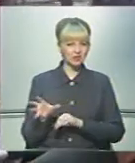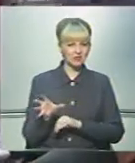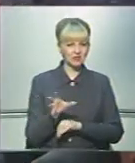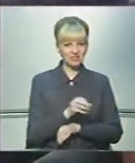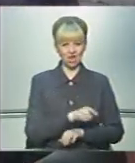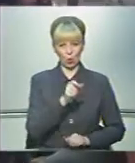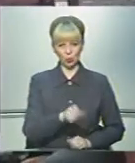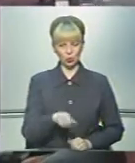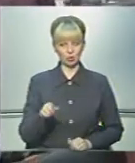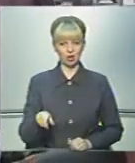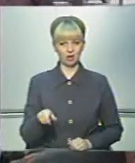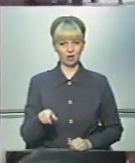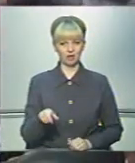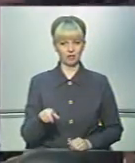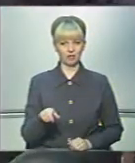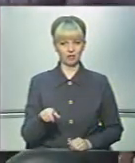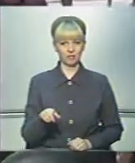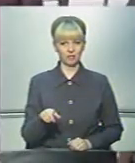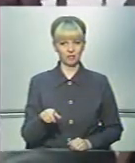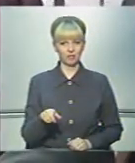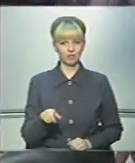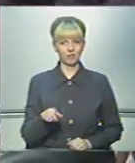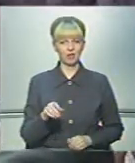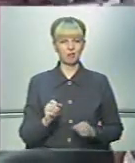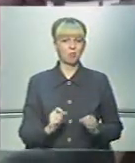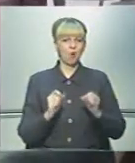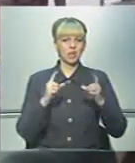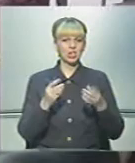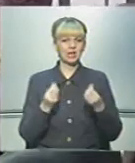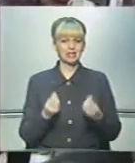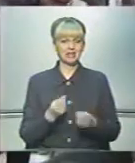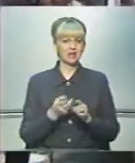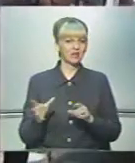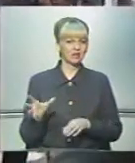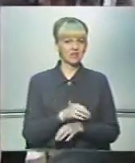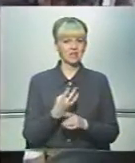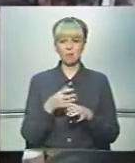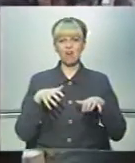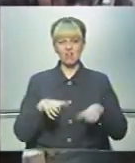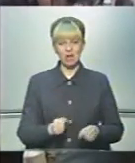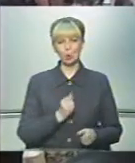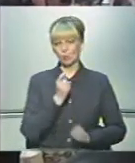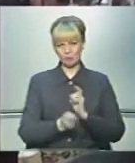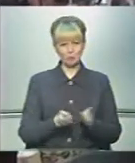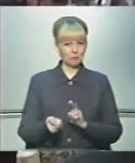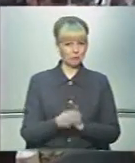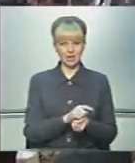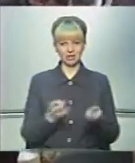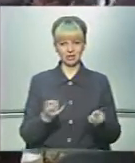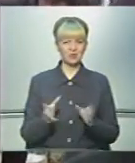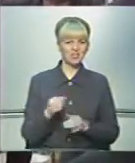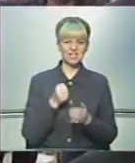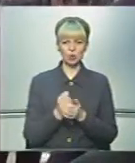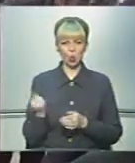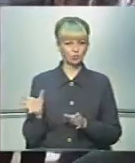людей, повищають повищення цен, повищення всього. Треба владу міняти, шіх